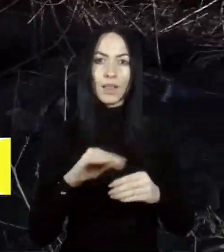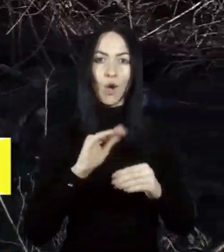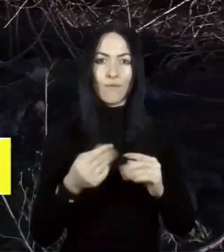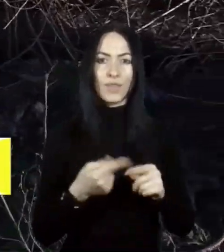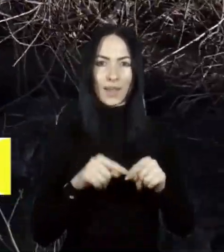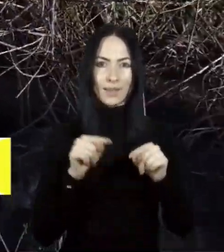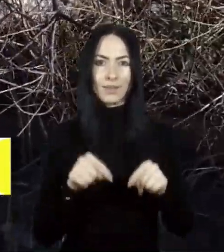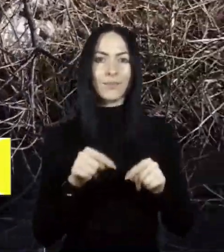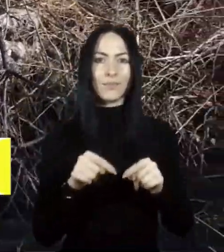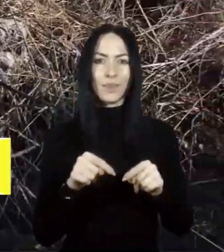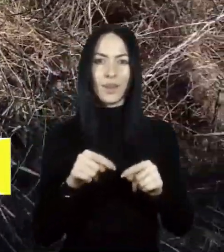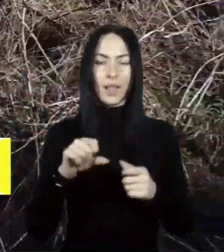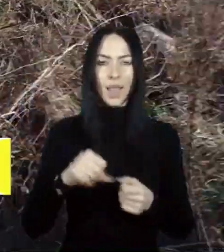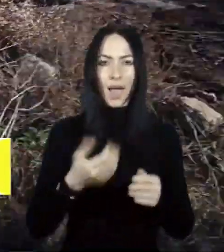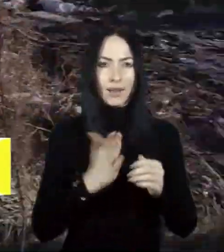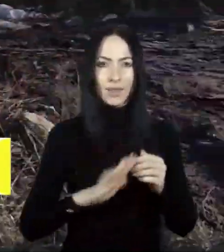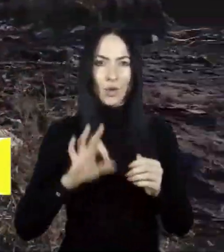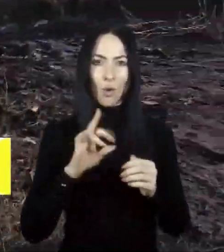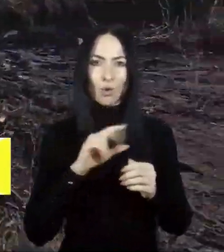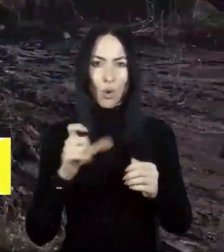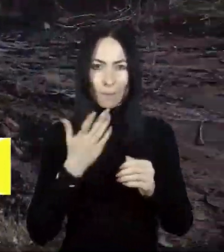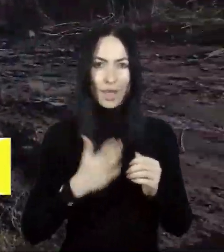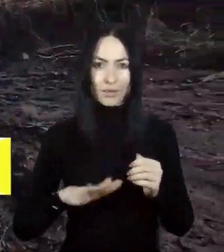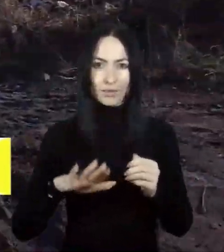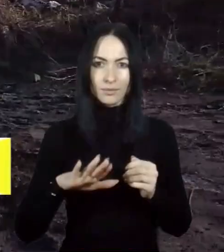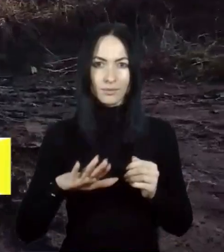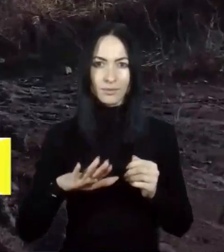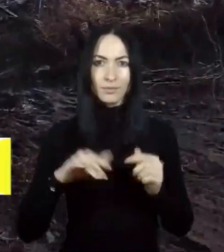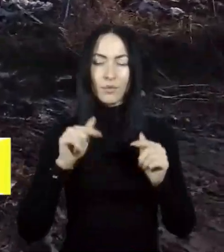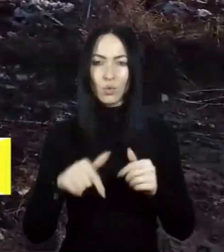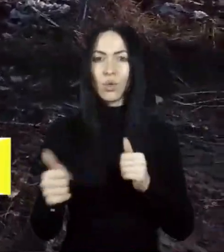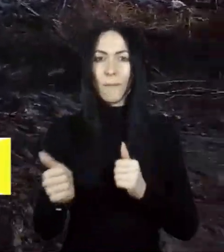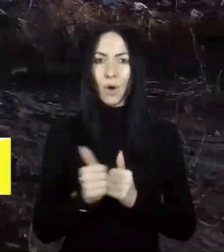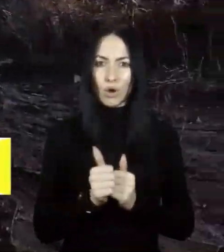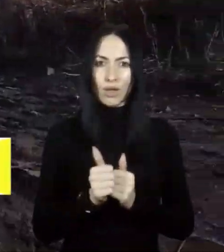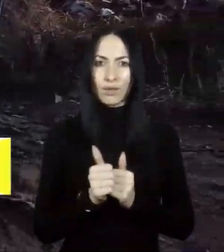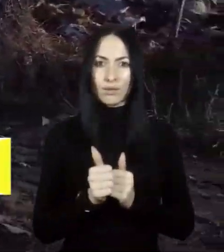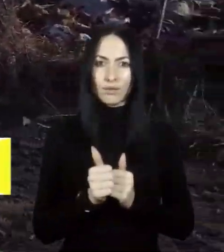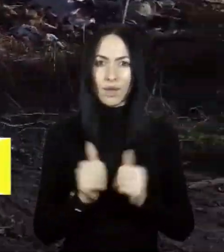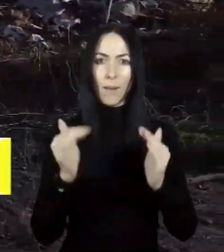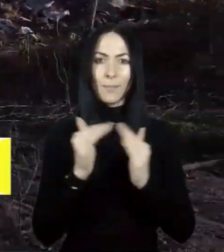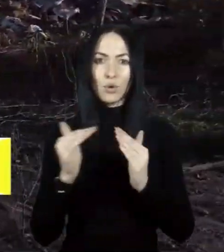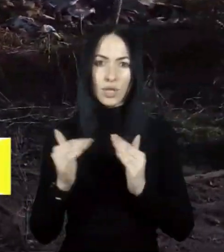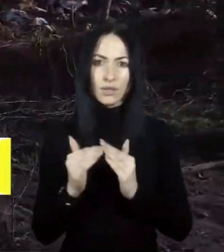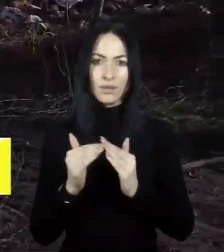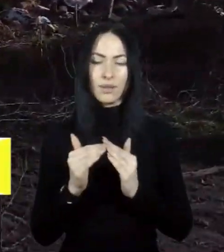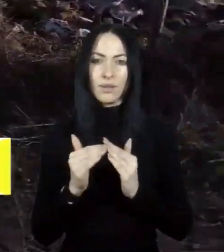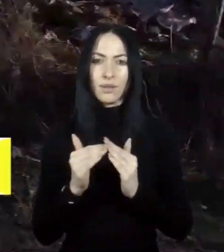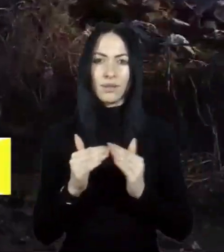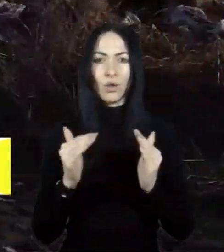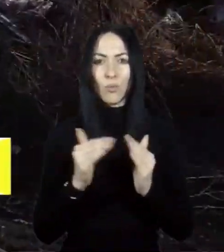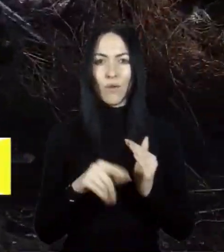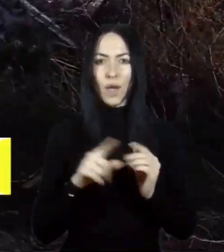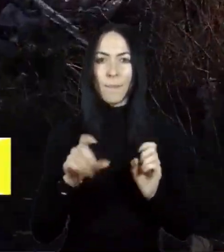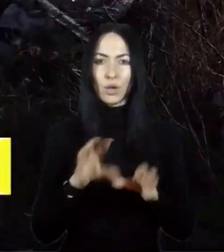наритих імпровизованих окупах. Тут поряд будинки цивітних. Автомобілі покинуті,